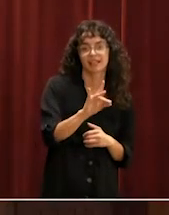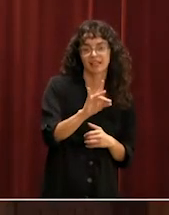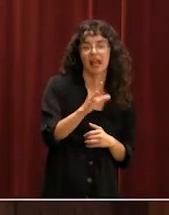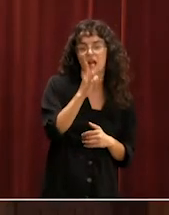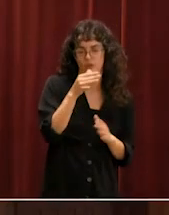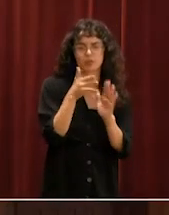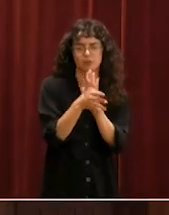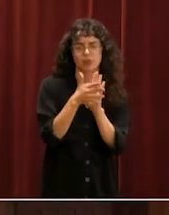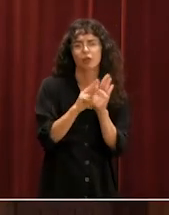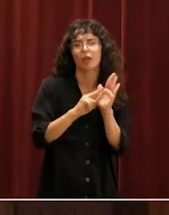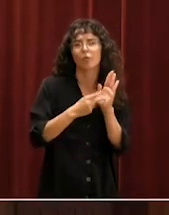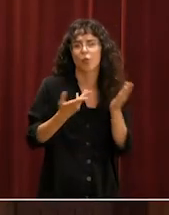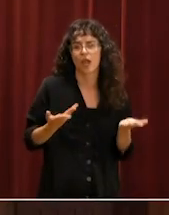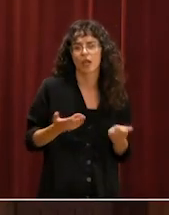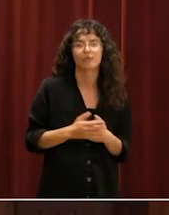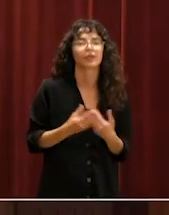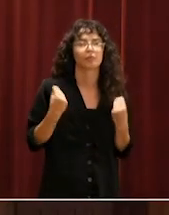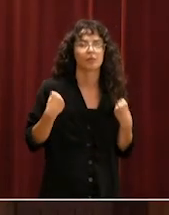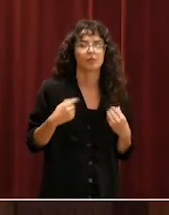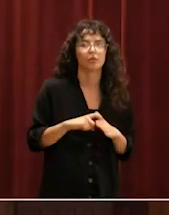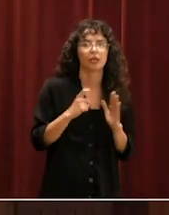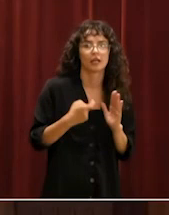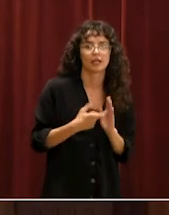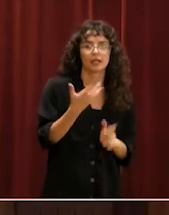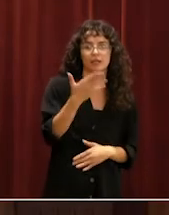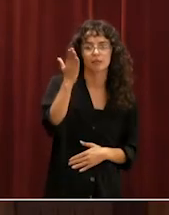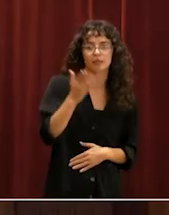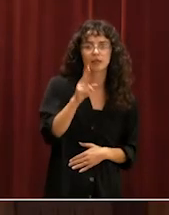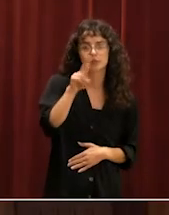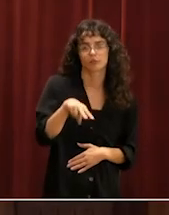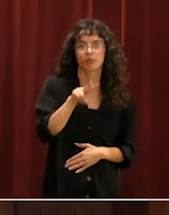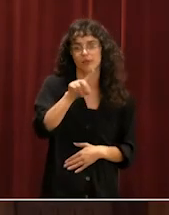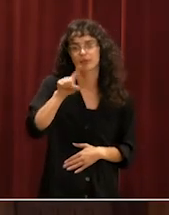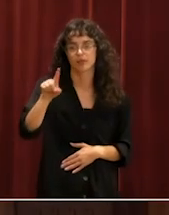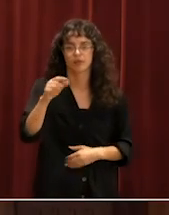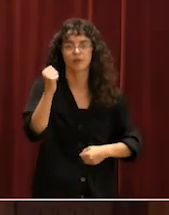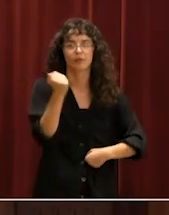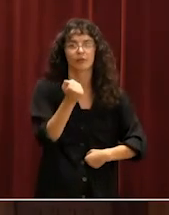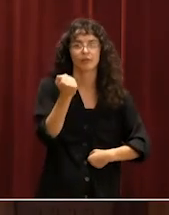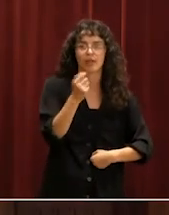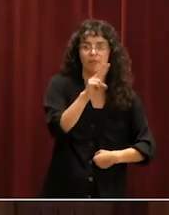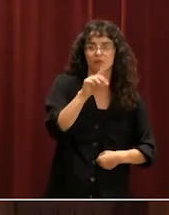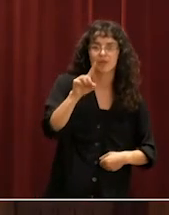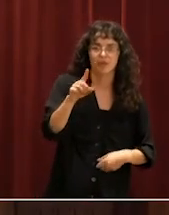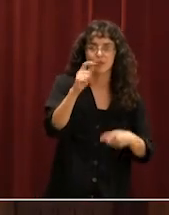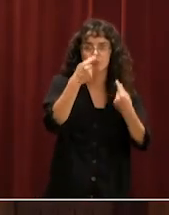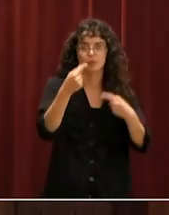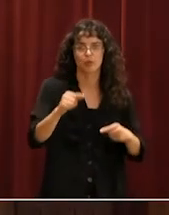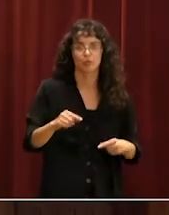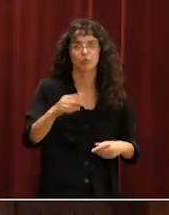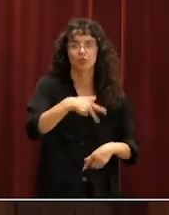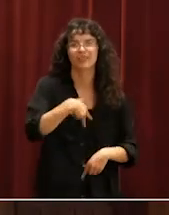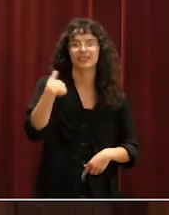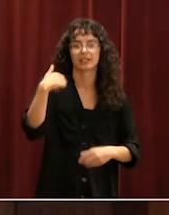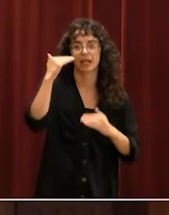a continuació. En la modificació de la llei 5 barra 2021 de 28 de desembre del pressupost general es garanteix un màxim de